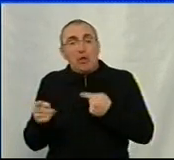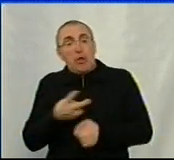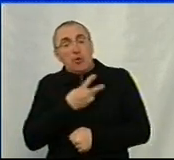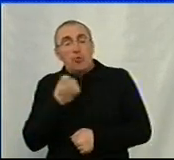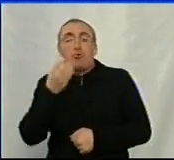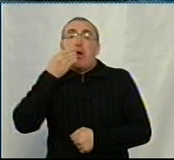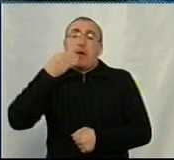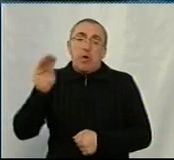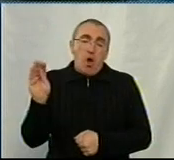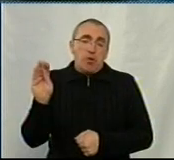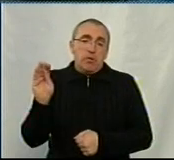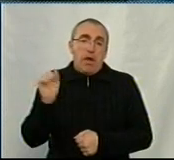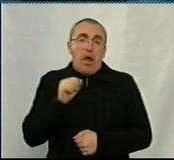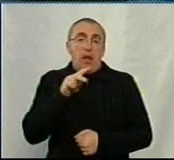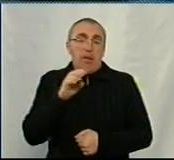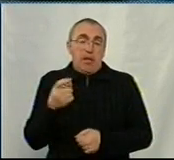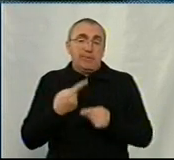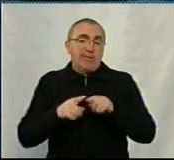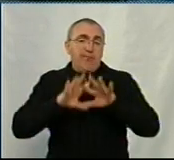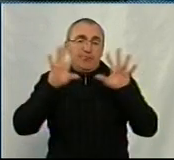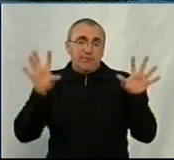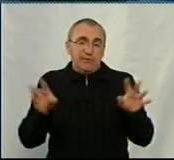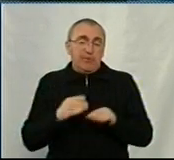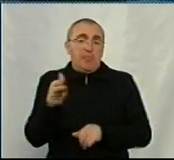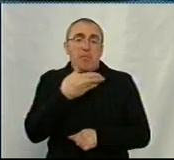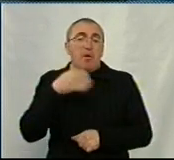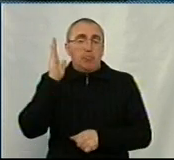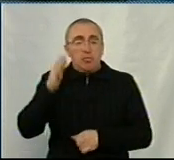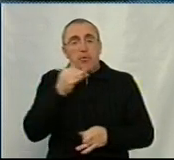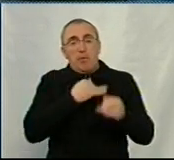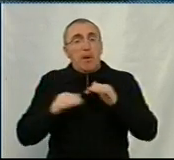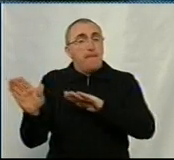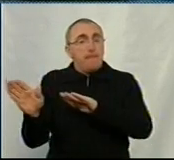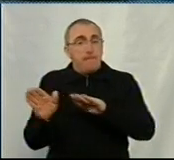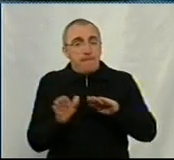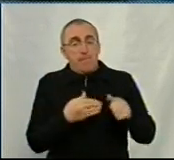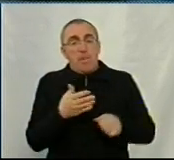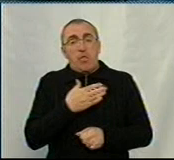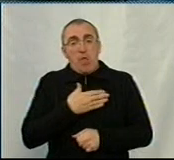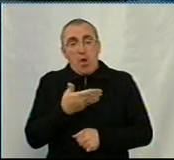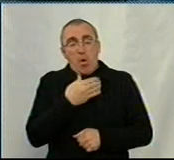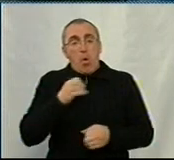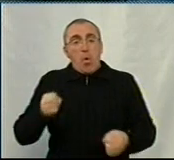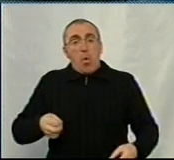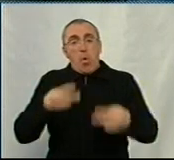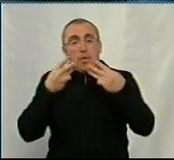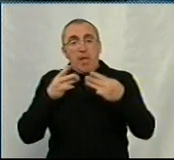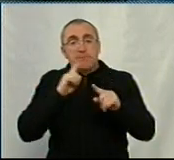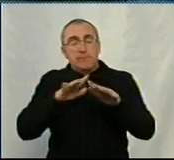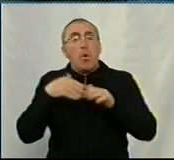які краще. Але про це все, я думаю, що ми будемо говорити після нашого онлайн-засідання.